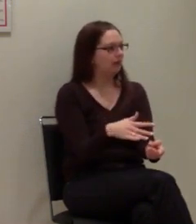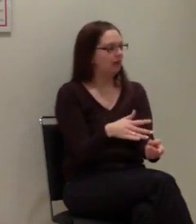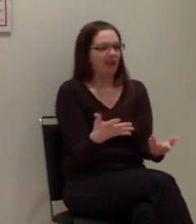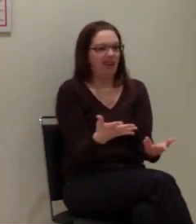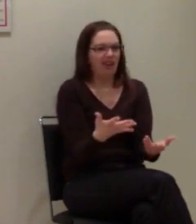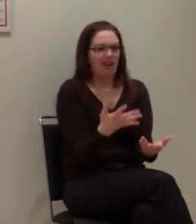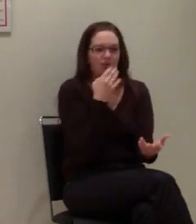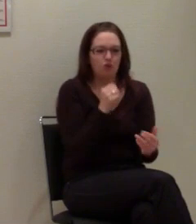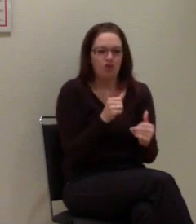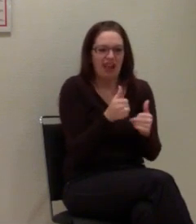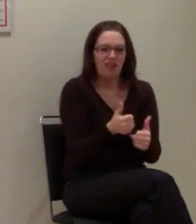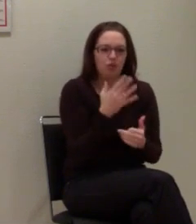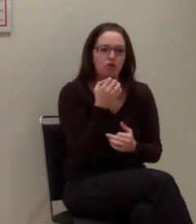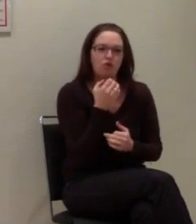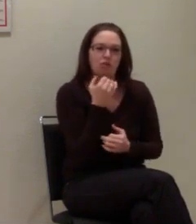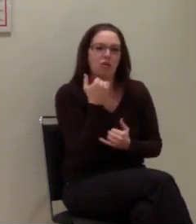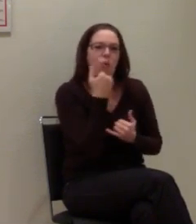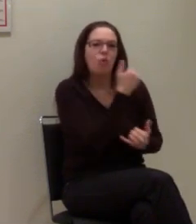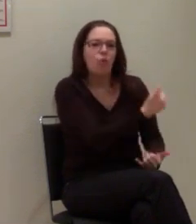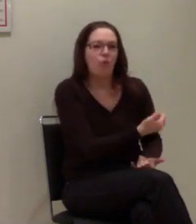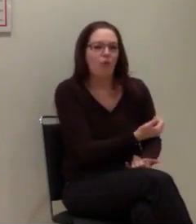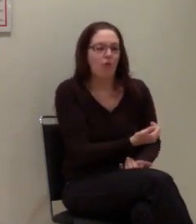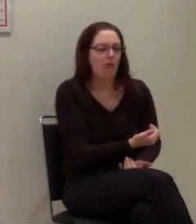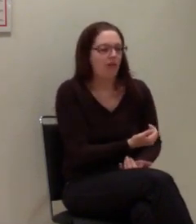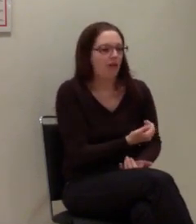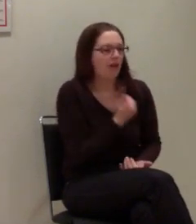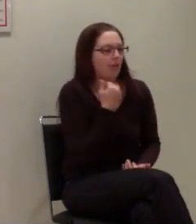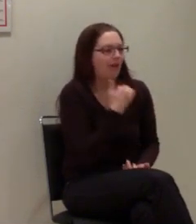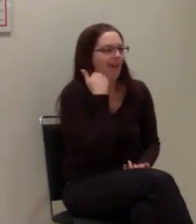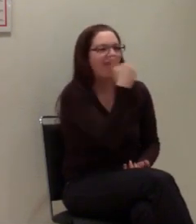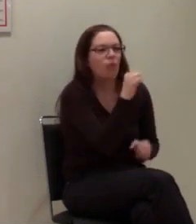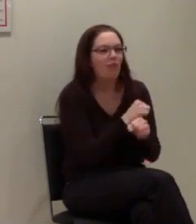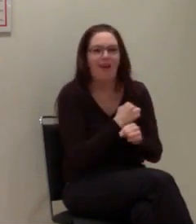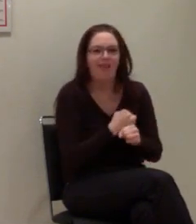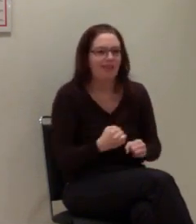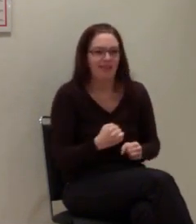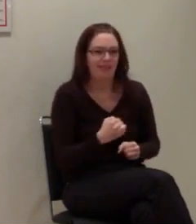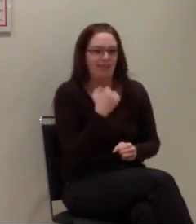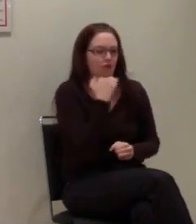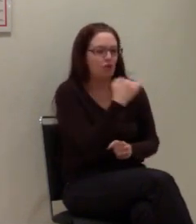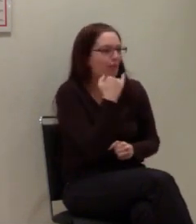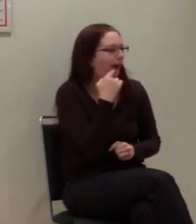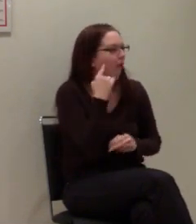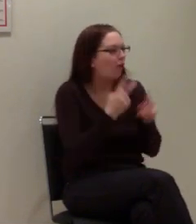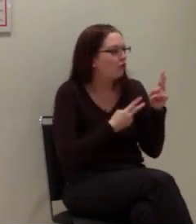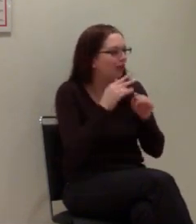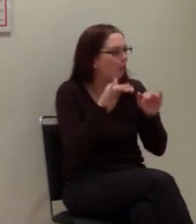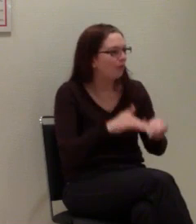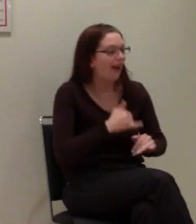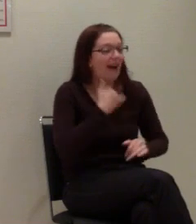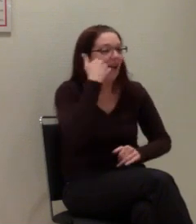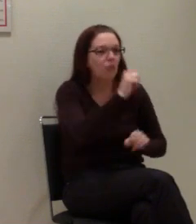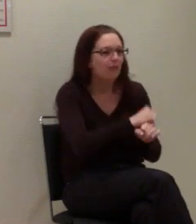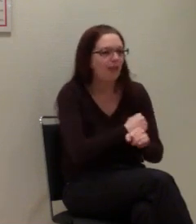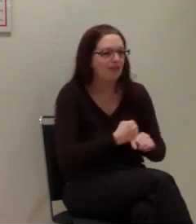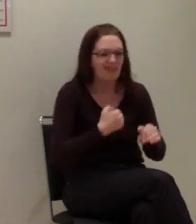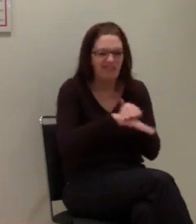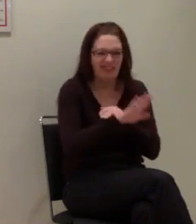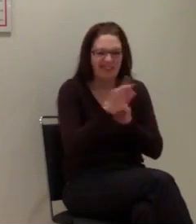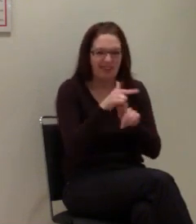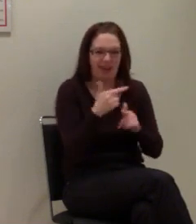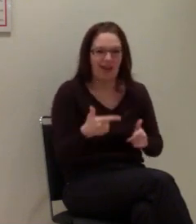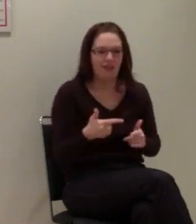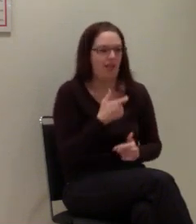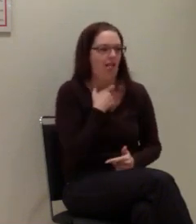ganz gerne einen Notruf absetzen möchte und als Sprach- und Hörgeschädigter nicht dazu in der Lage ist, weil einfach kein Fax da ist.